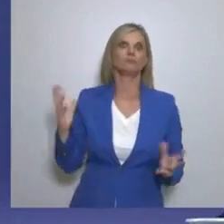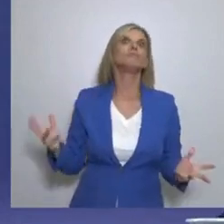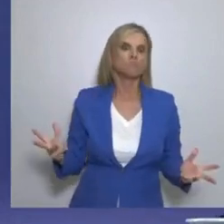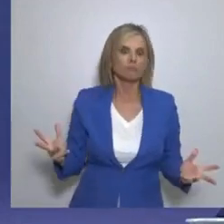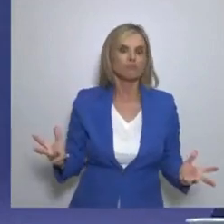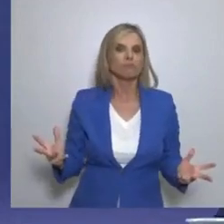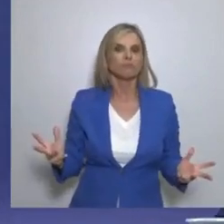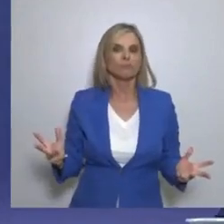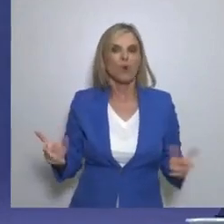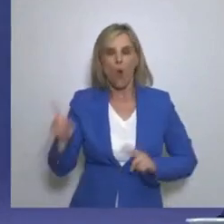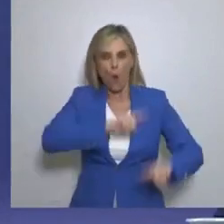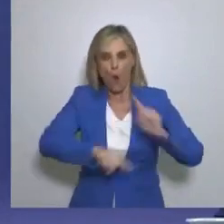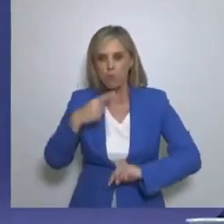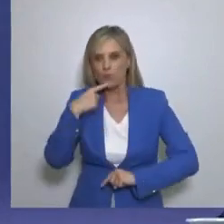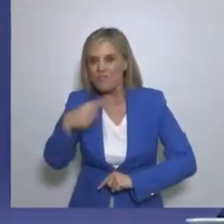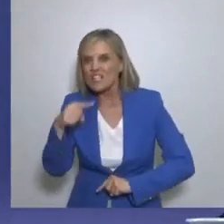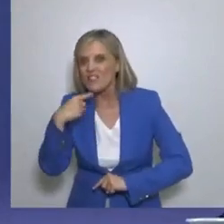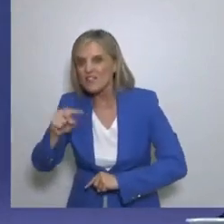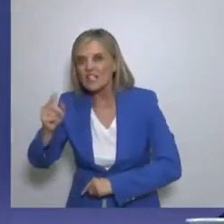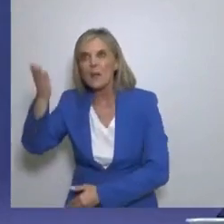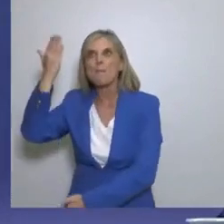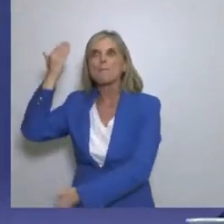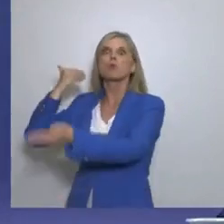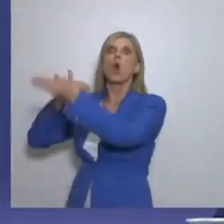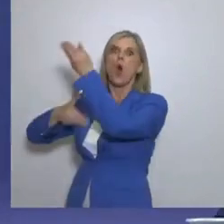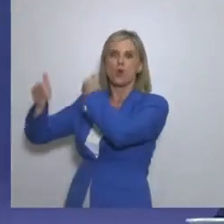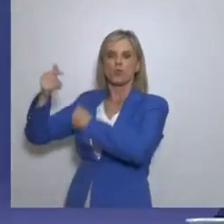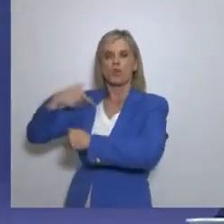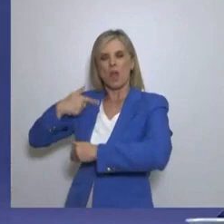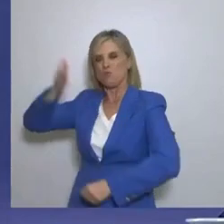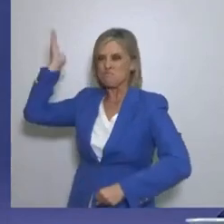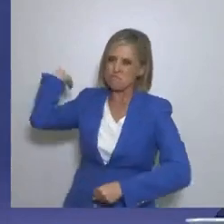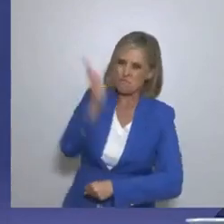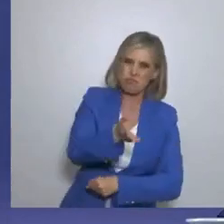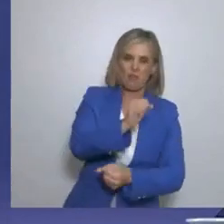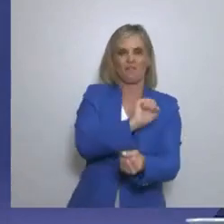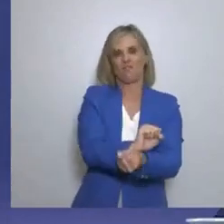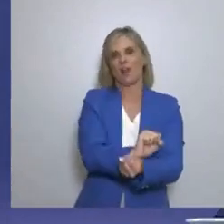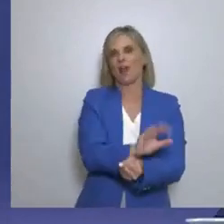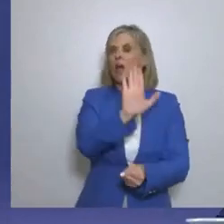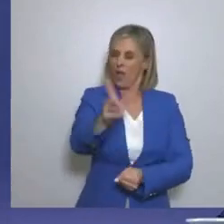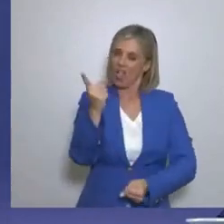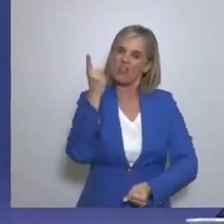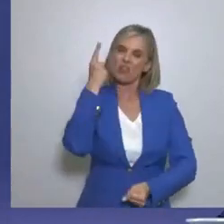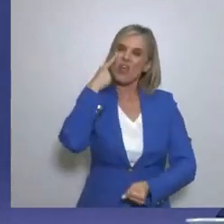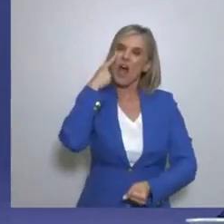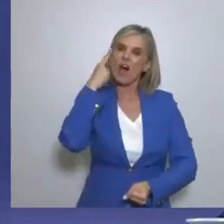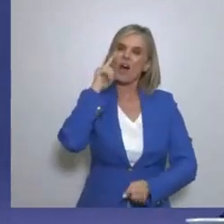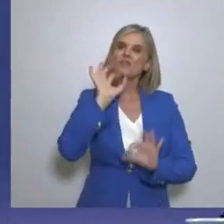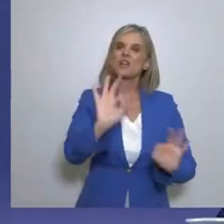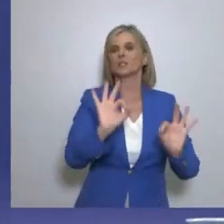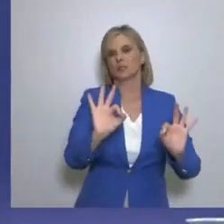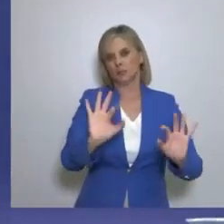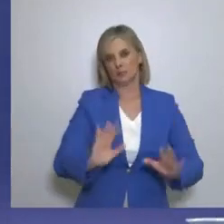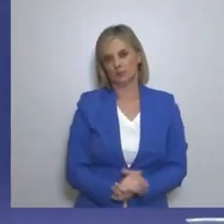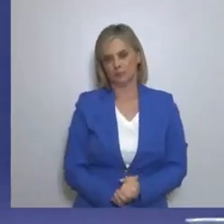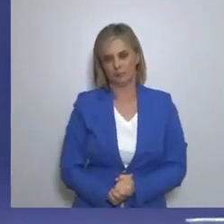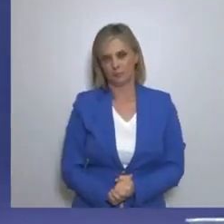όλη την Ελλήνω συνέλευση Που πραγματικά τίμουμε τους προγόνους μας Γιατί είμαστε η συνέχεια του ίδιου Αίματος και DNA